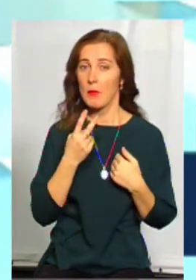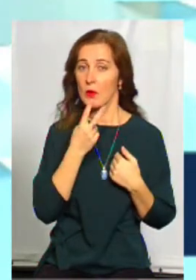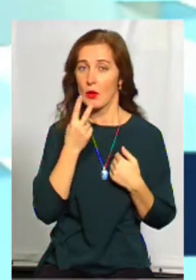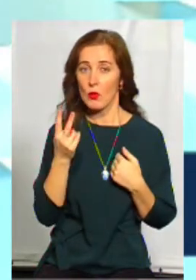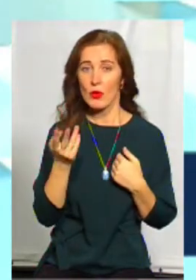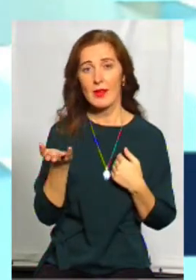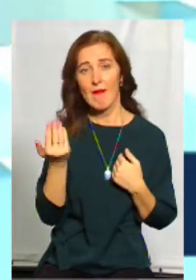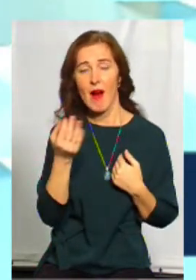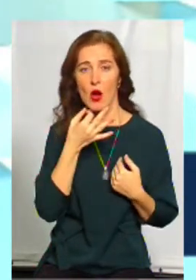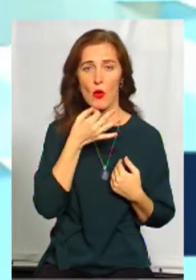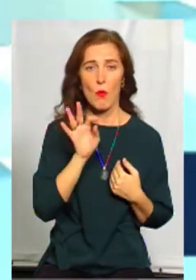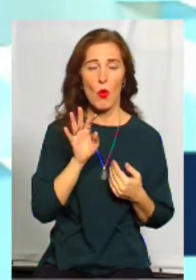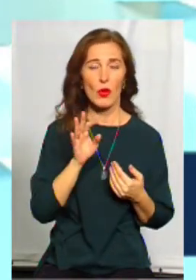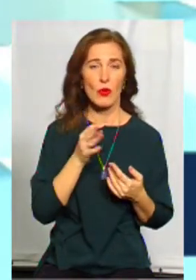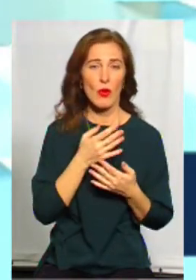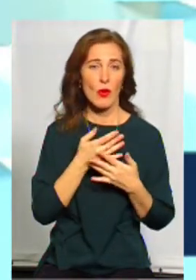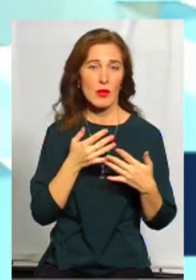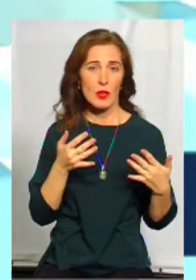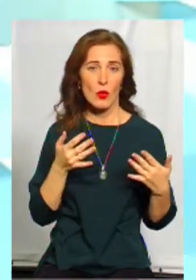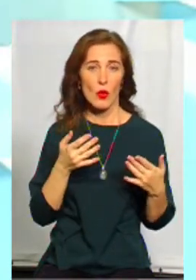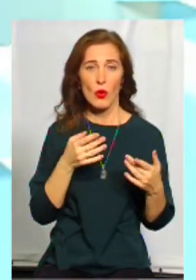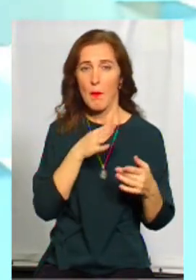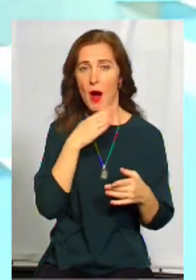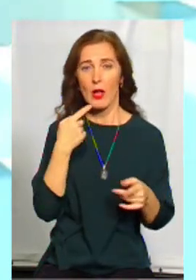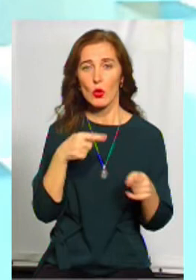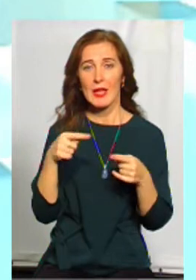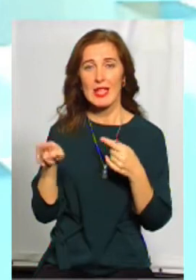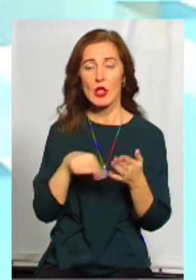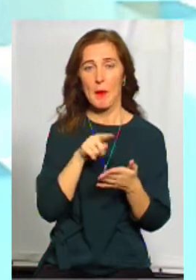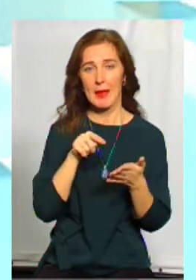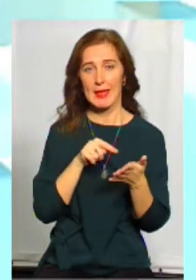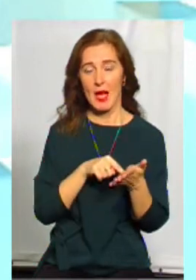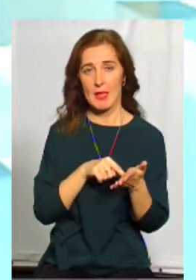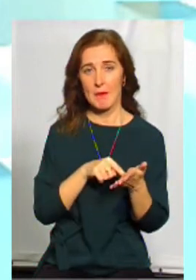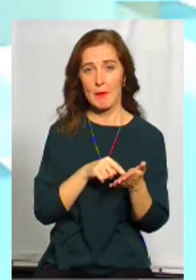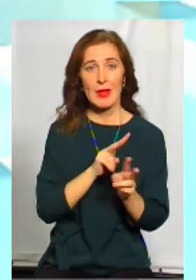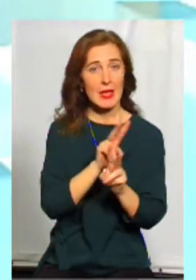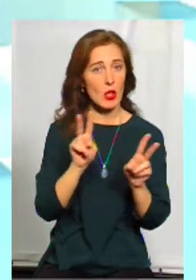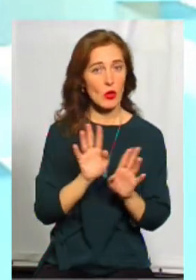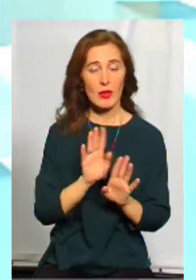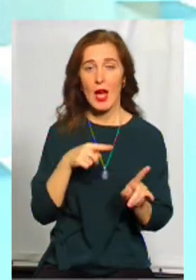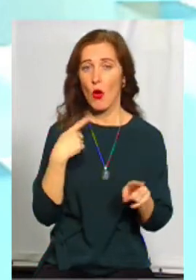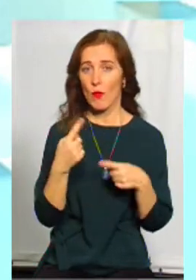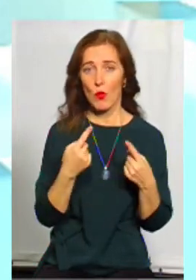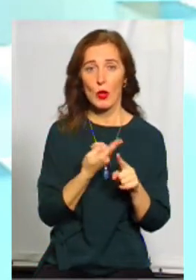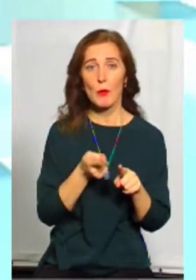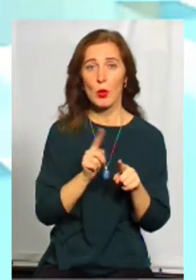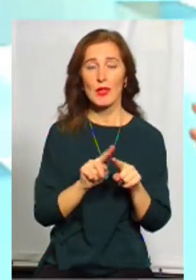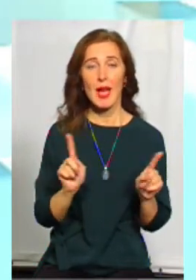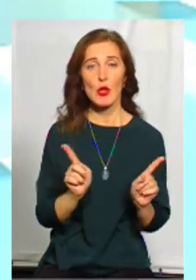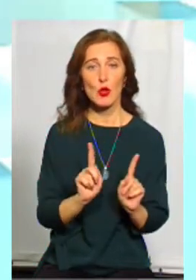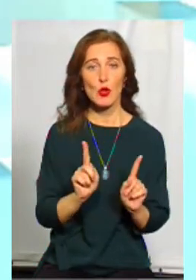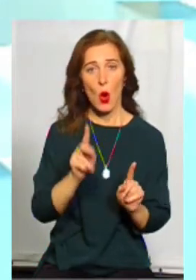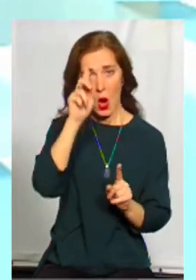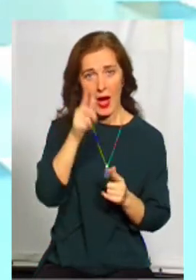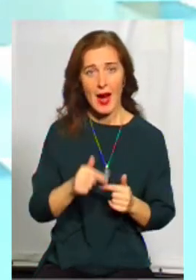мир любою ціною, і багато чого інших питань, там, зараз повернення відбулося кораблів, ніхто не говорить взагалі про те, що